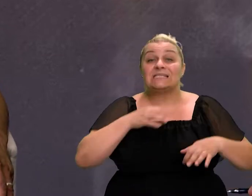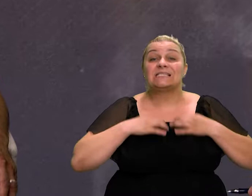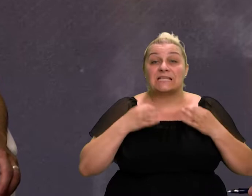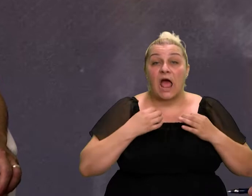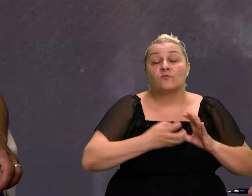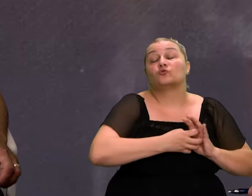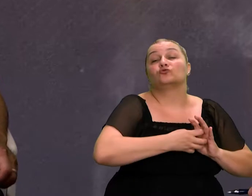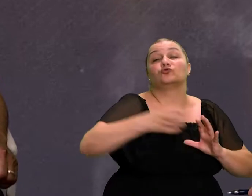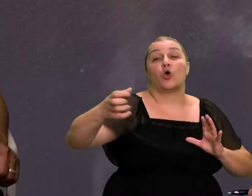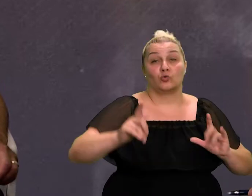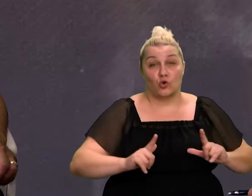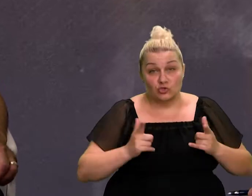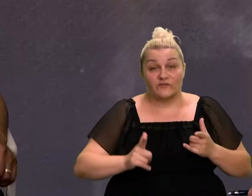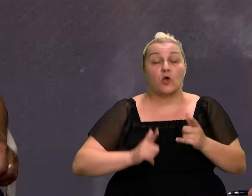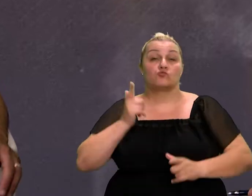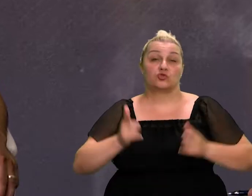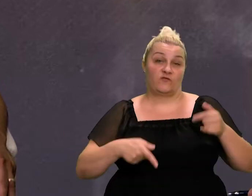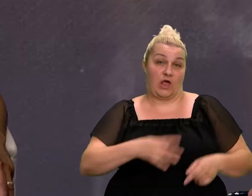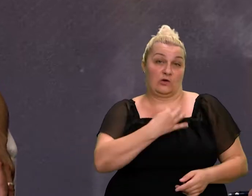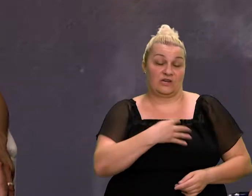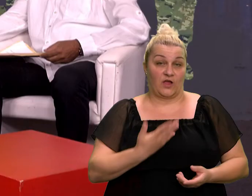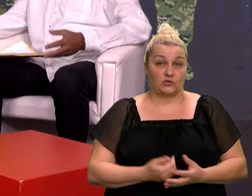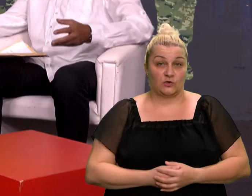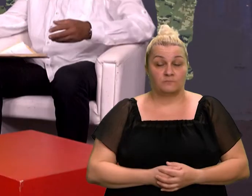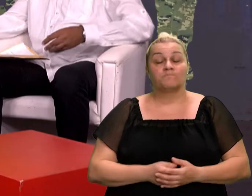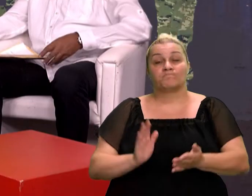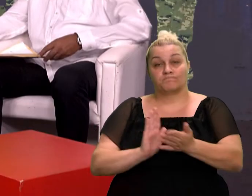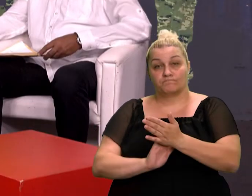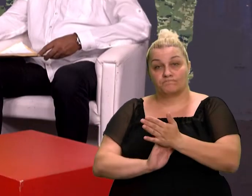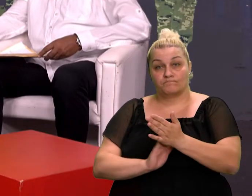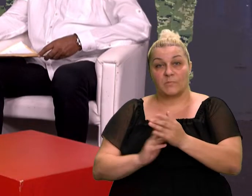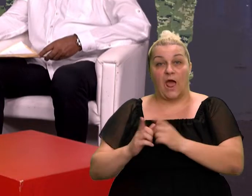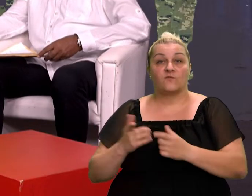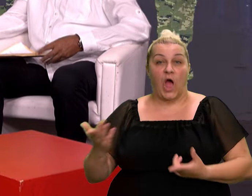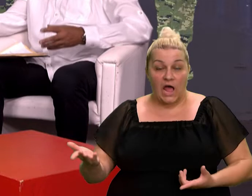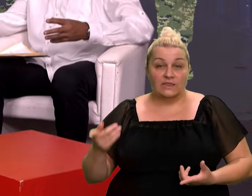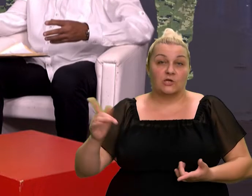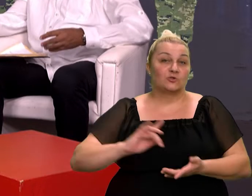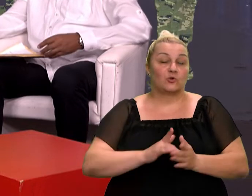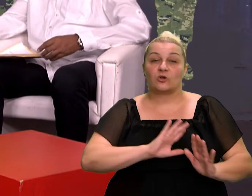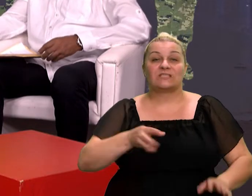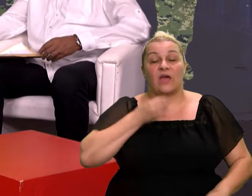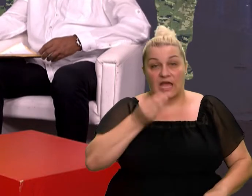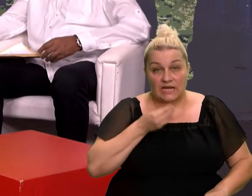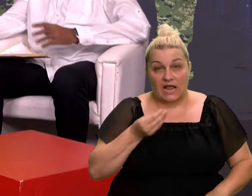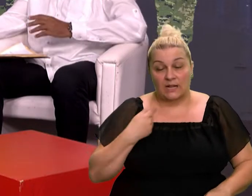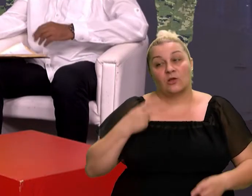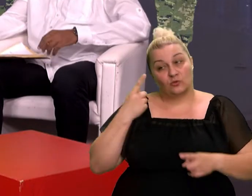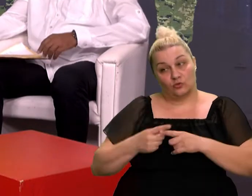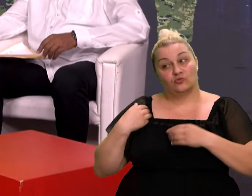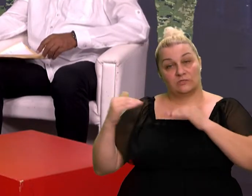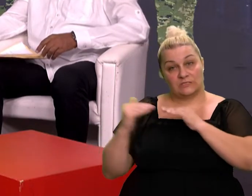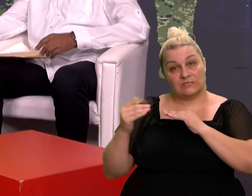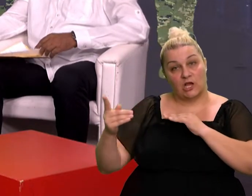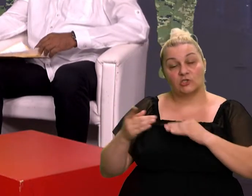i da što duže požive i da uživaju ovo našoj Hrvatskoj. Da, bravo, Ante, gotovo pa ste sve rekli, sve potpisujem, hvala vam